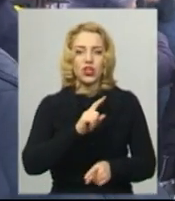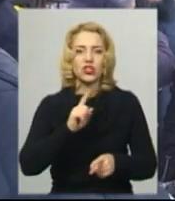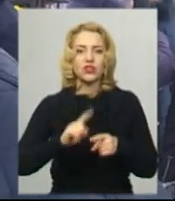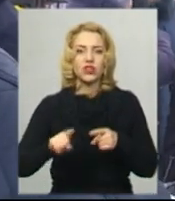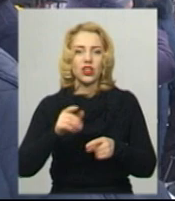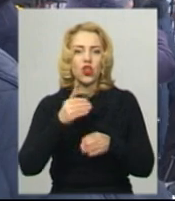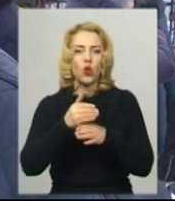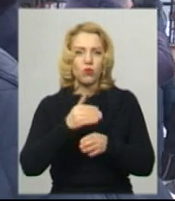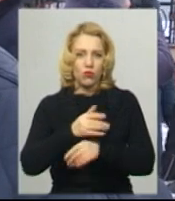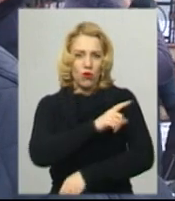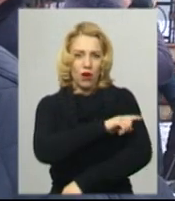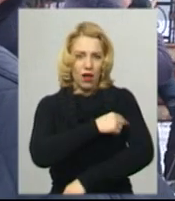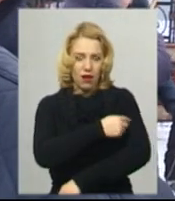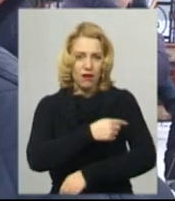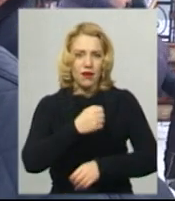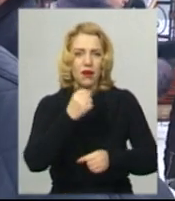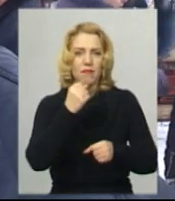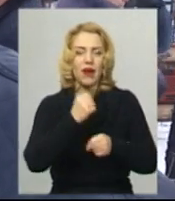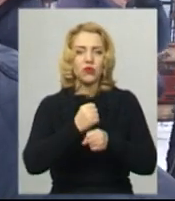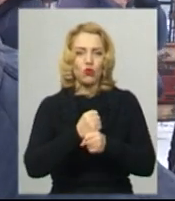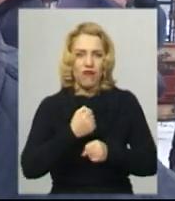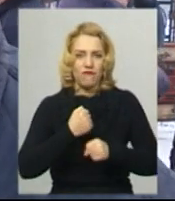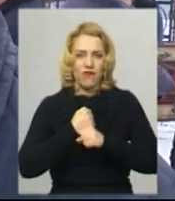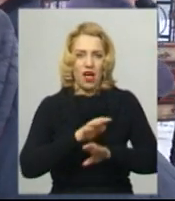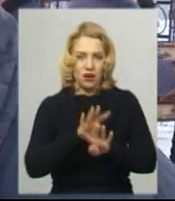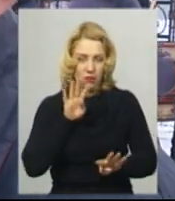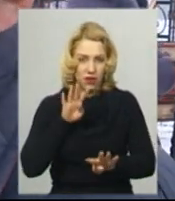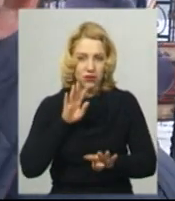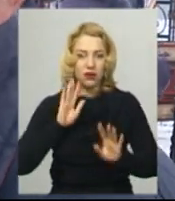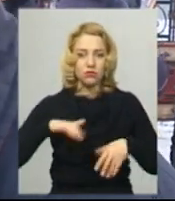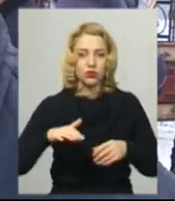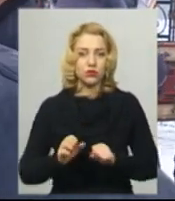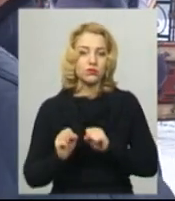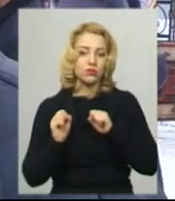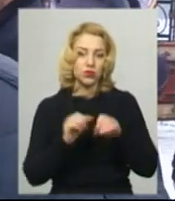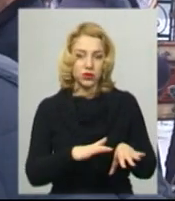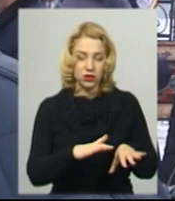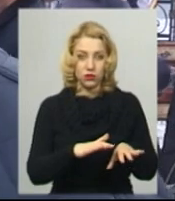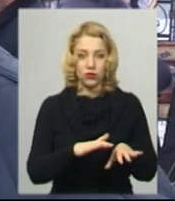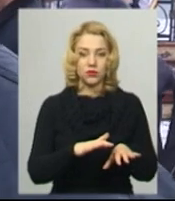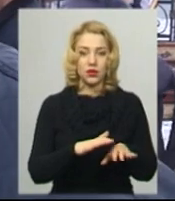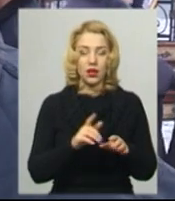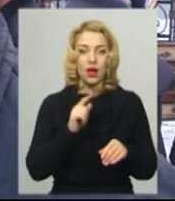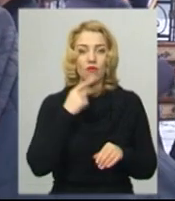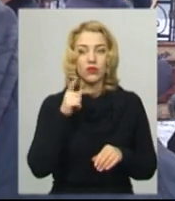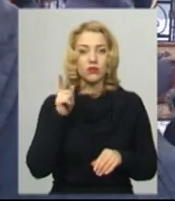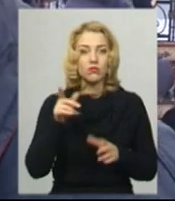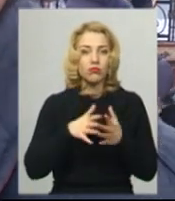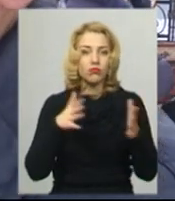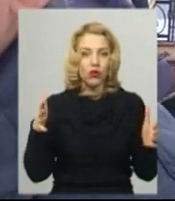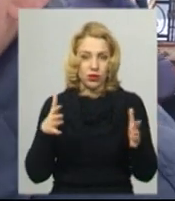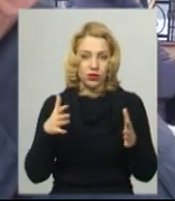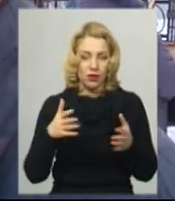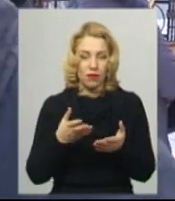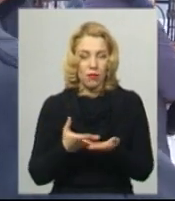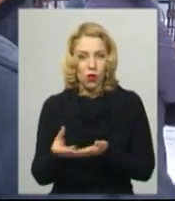в армії, я так чув. А потім вже покинув, там більше платяни, в розвідку родин